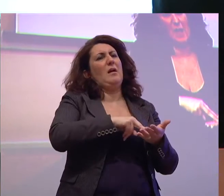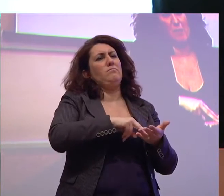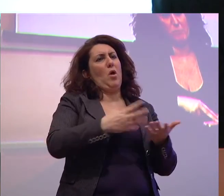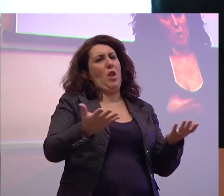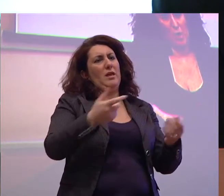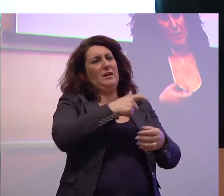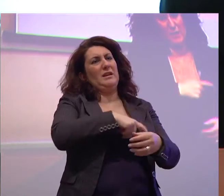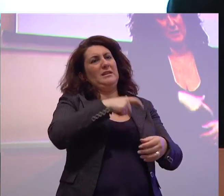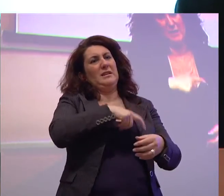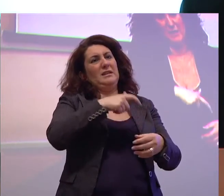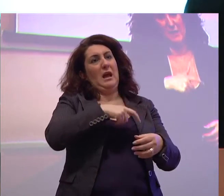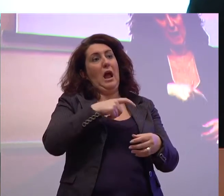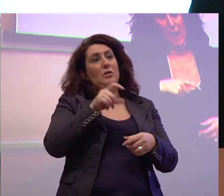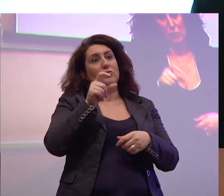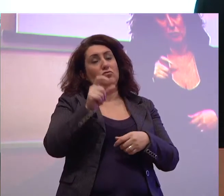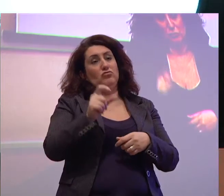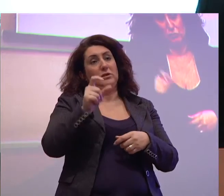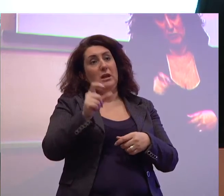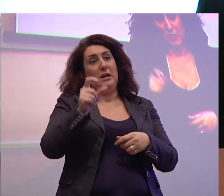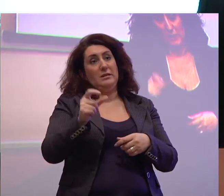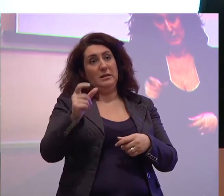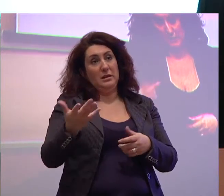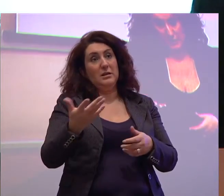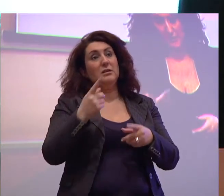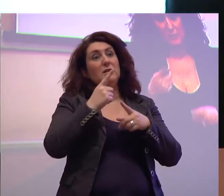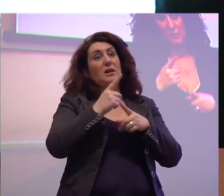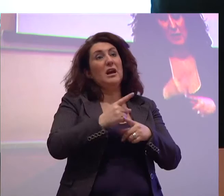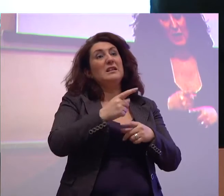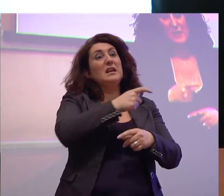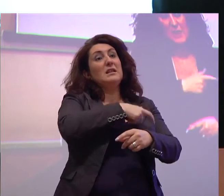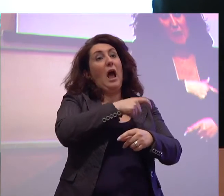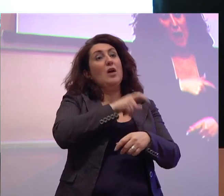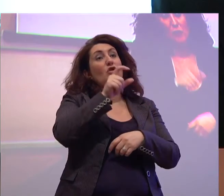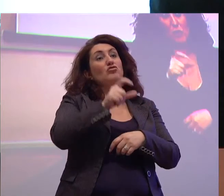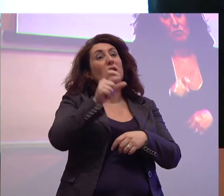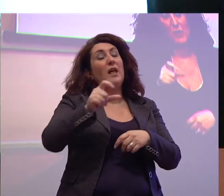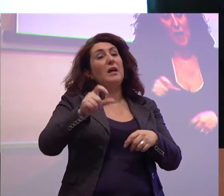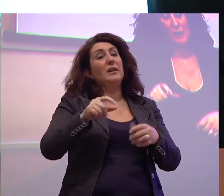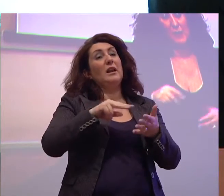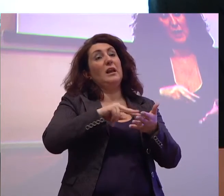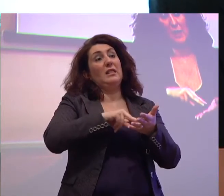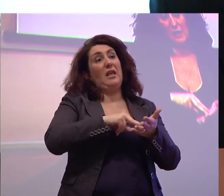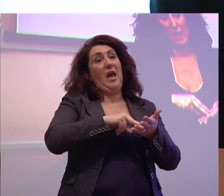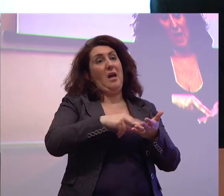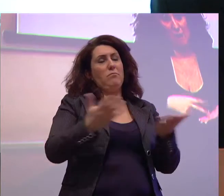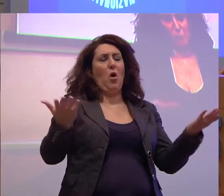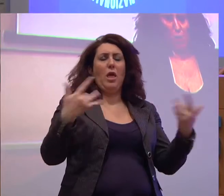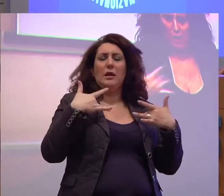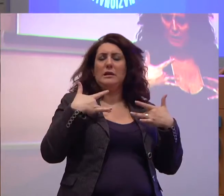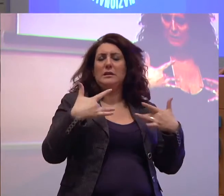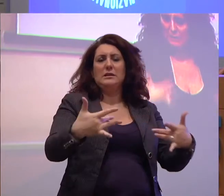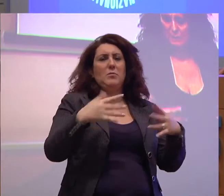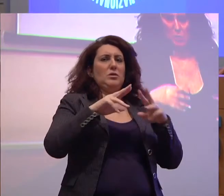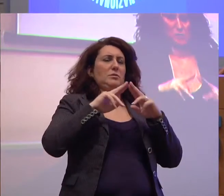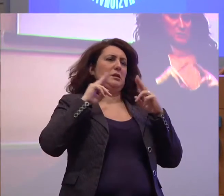sindacato dei cittadini più deboli quindi siamo a totale disposizione